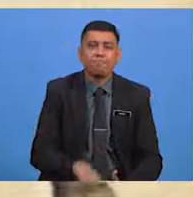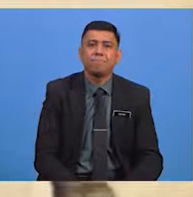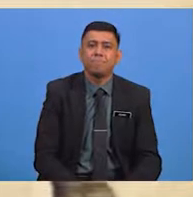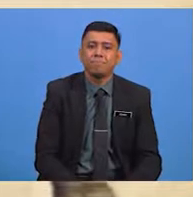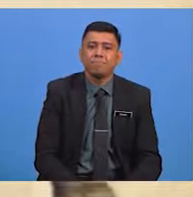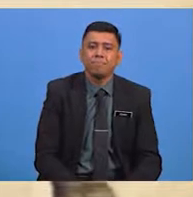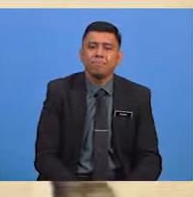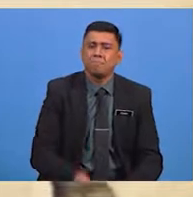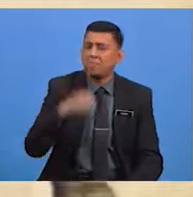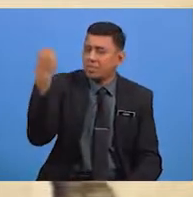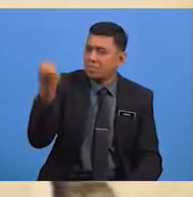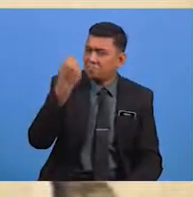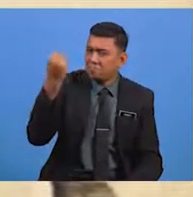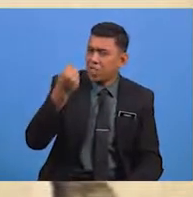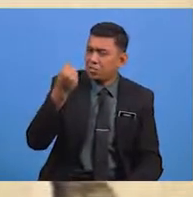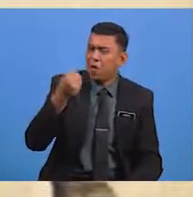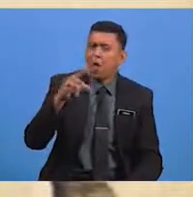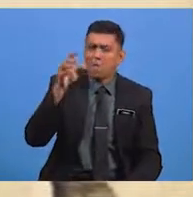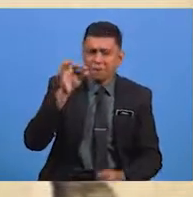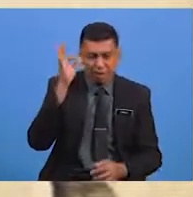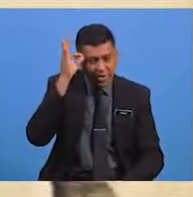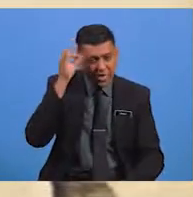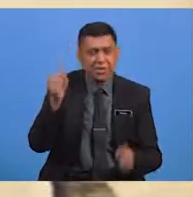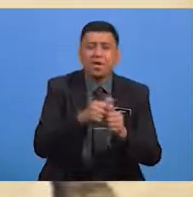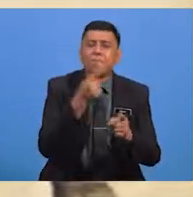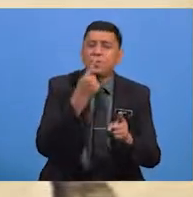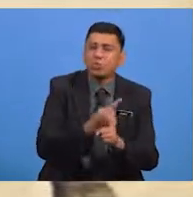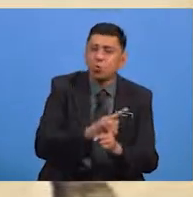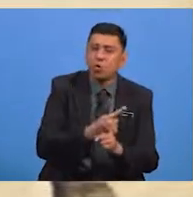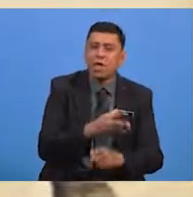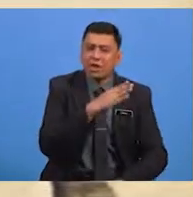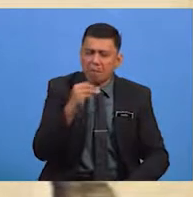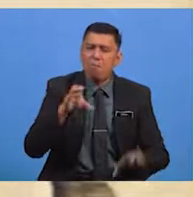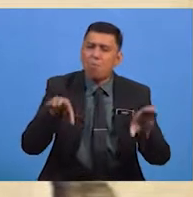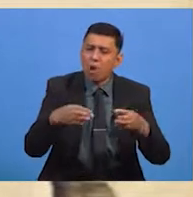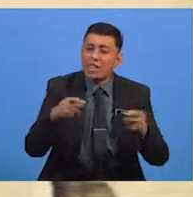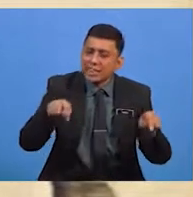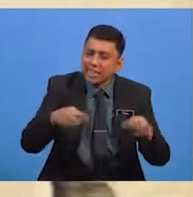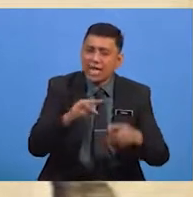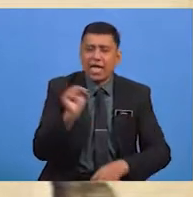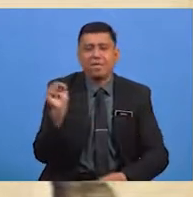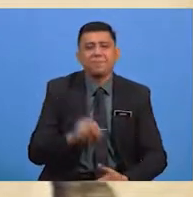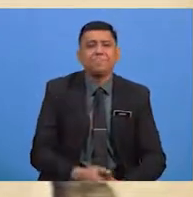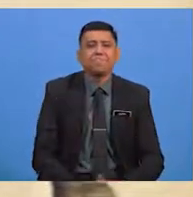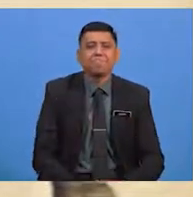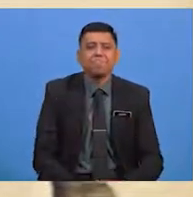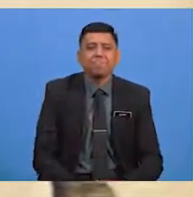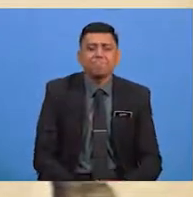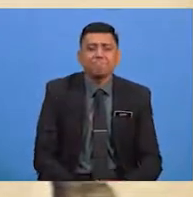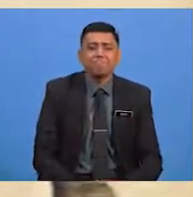Ialah Sentiasa Rasional Dalam Berfikir Dan Membuat Tindakan